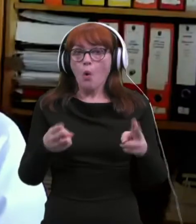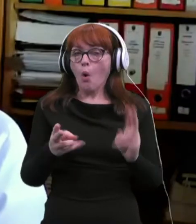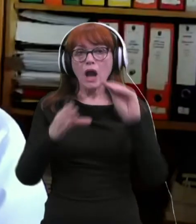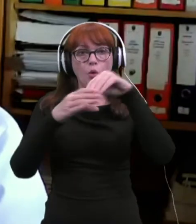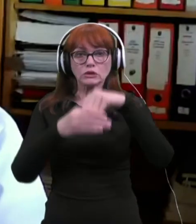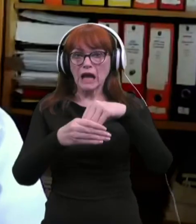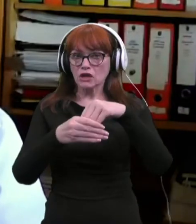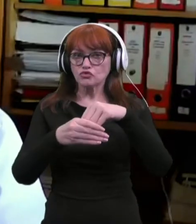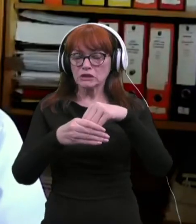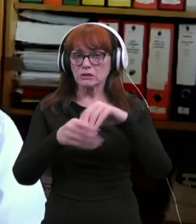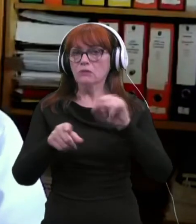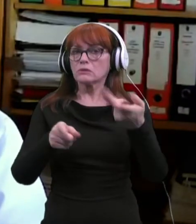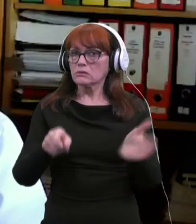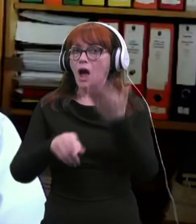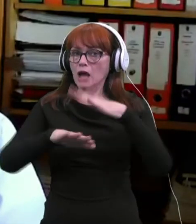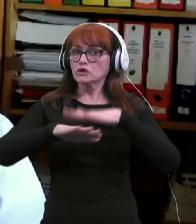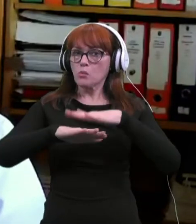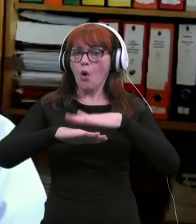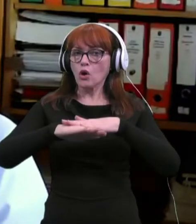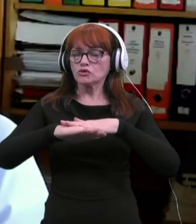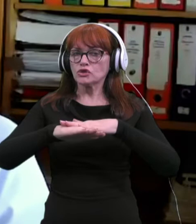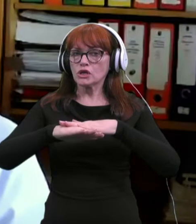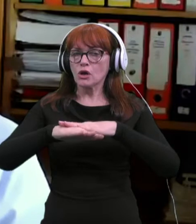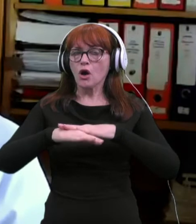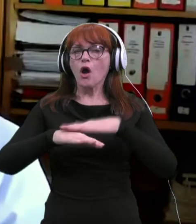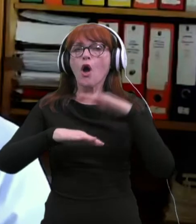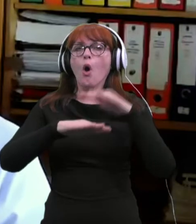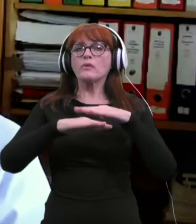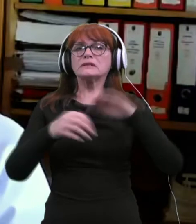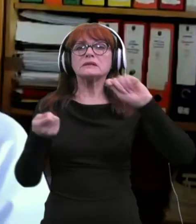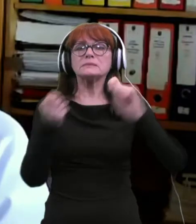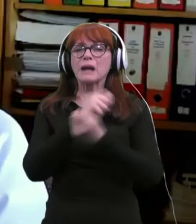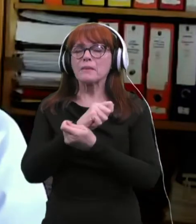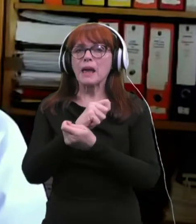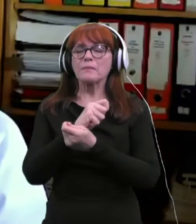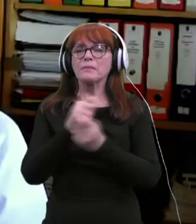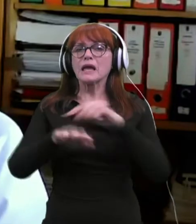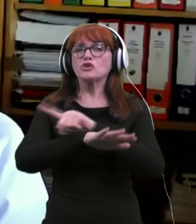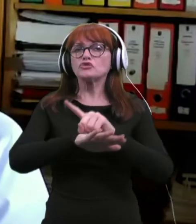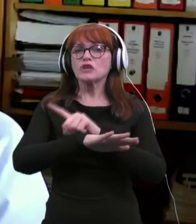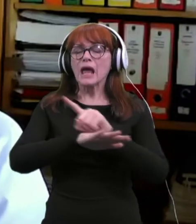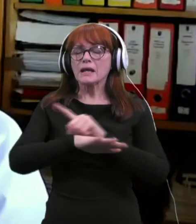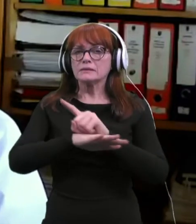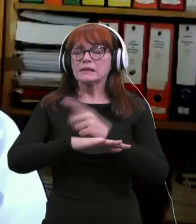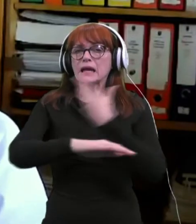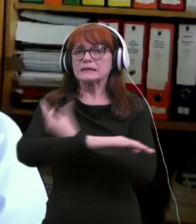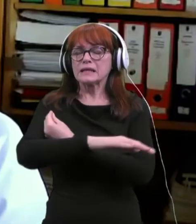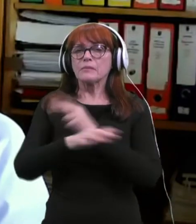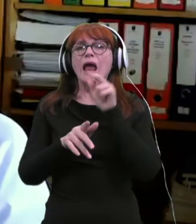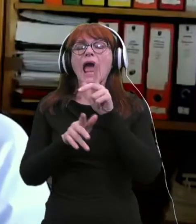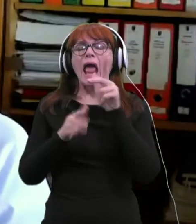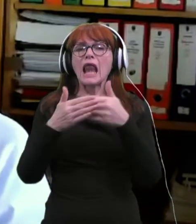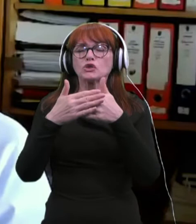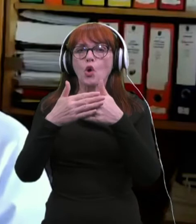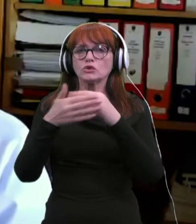odeležiti, pa naj sporočijo obvestilo o spremembi termina cepljenja na elektronski naslov, narocanje